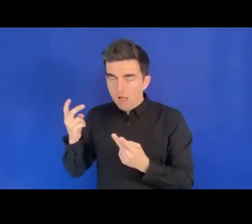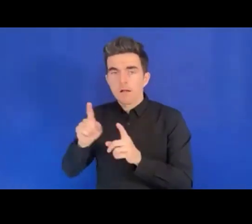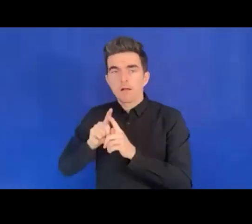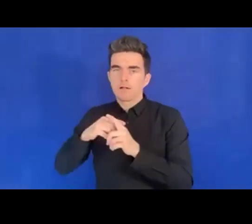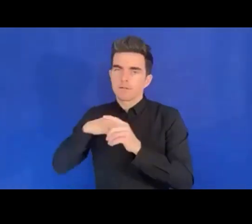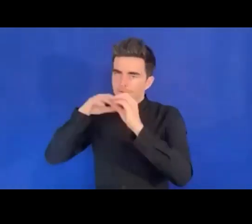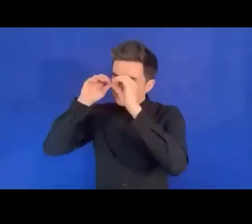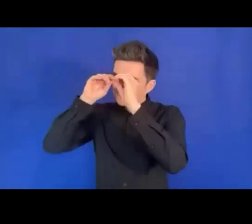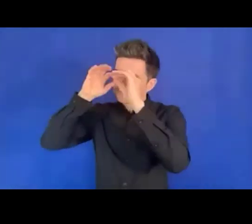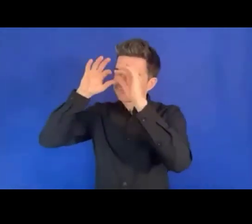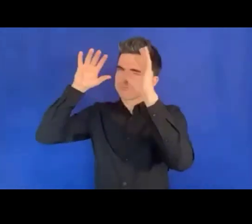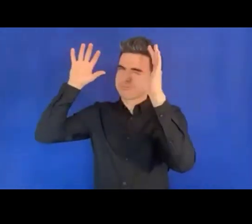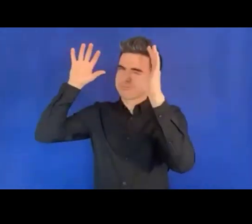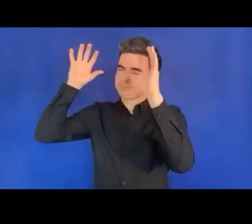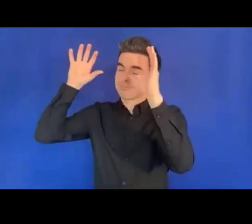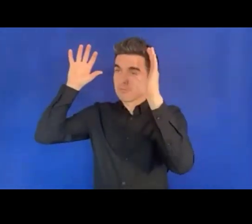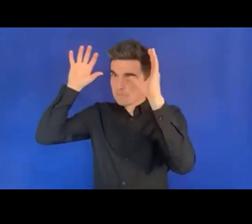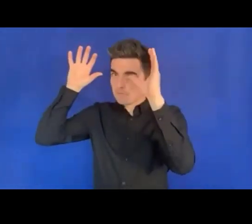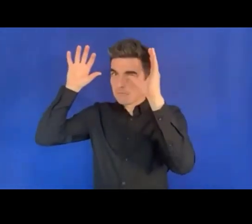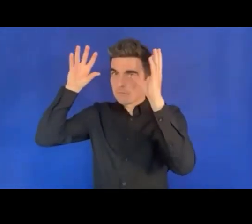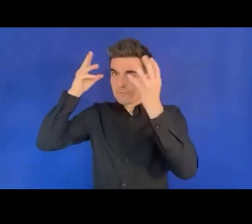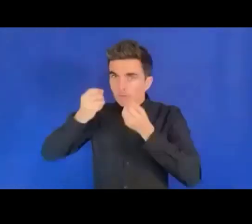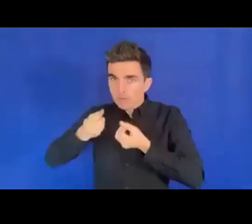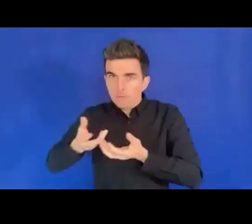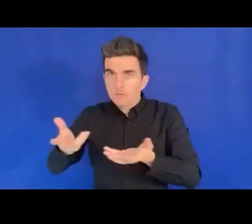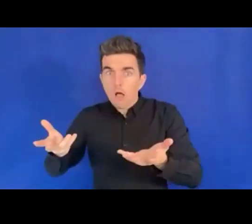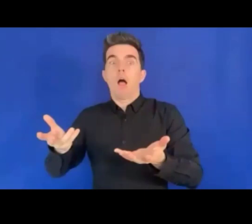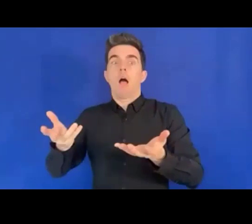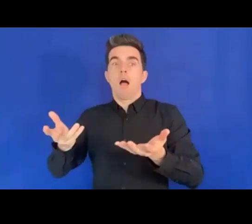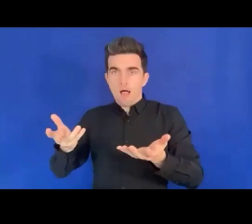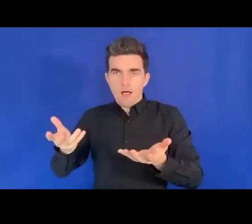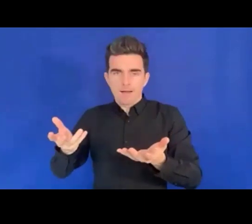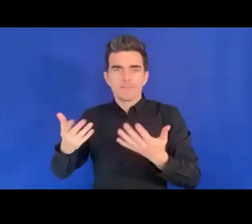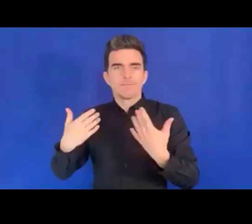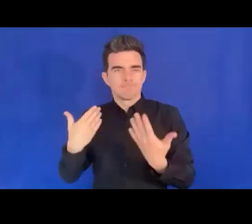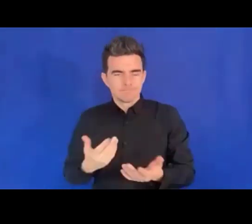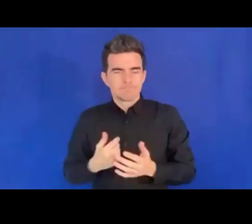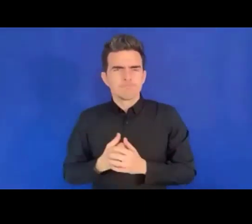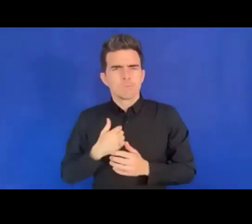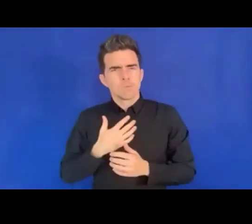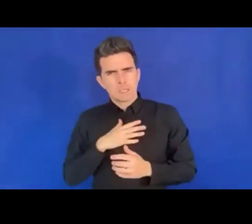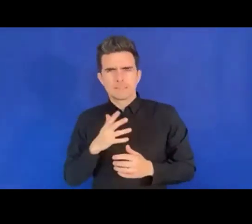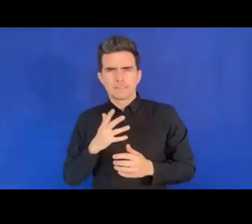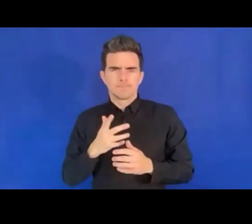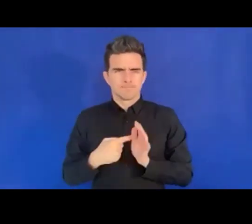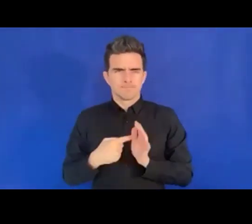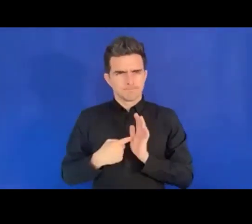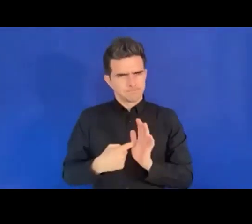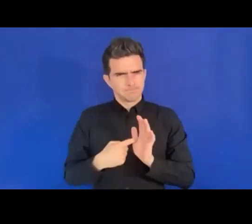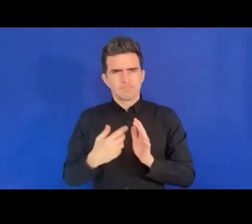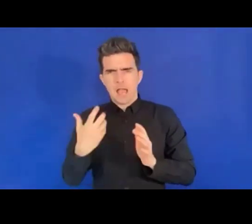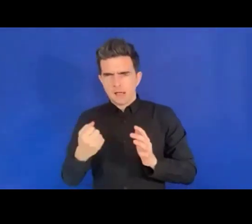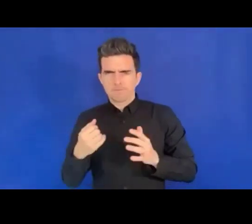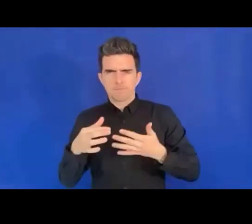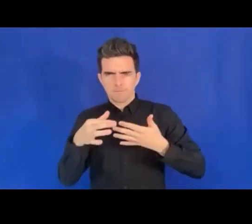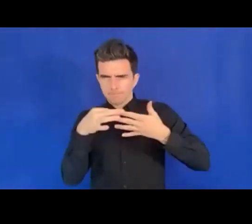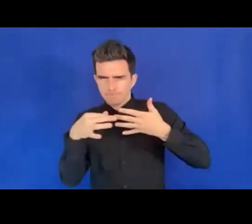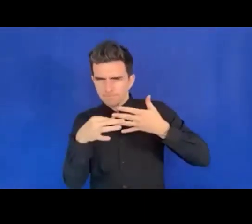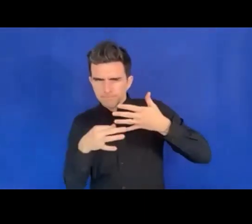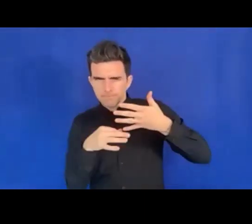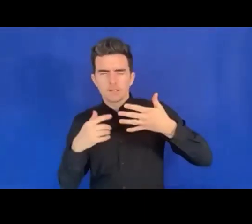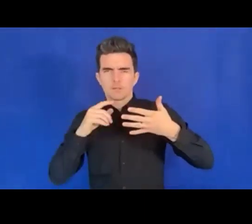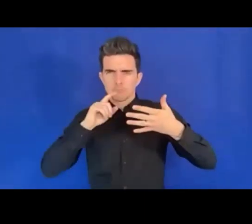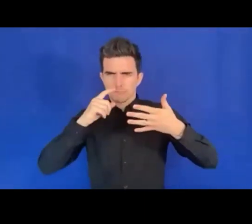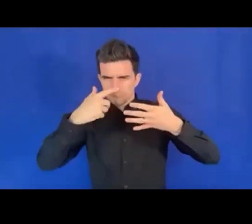prendre en compte cet outil. Et maintenant, j'ai fait ma petite